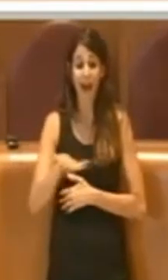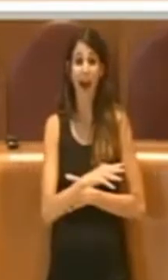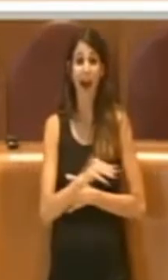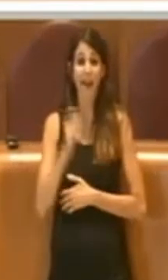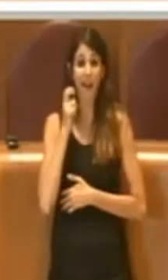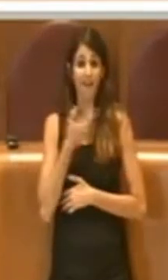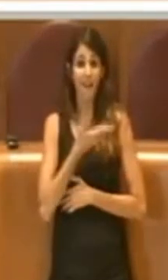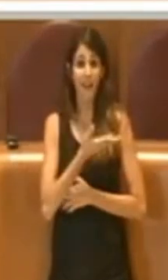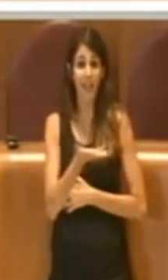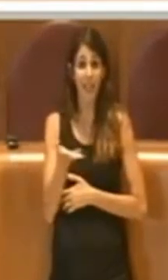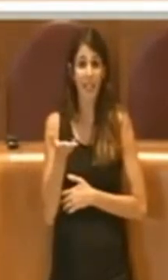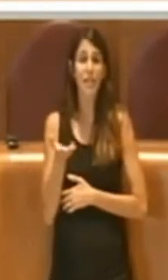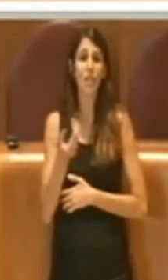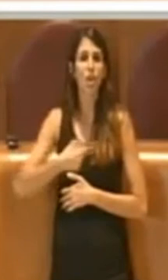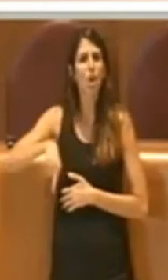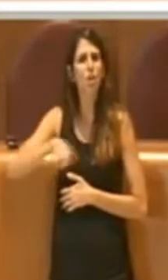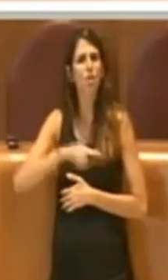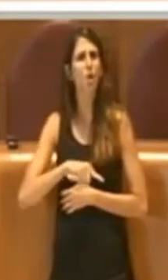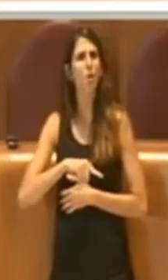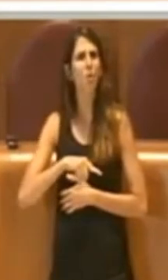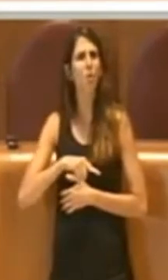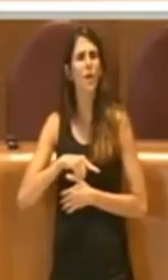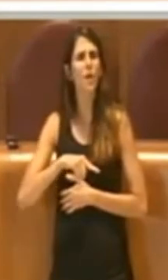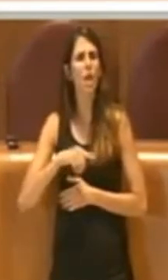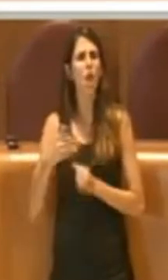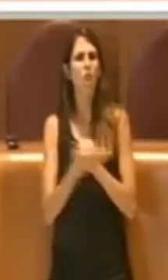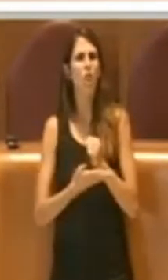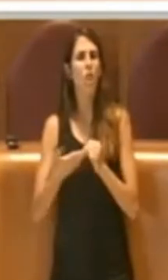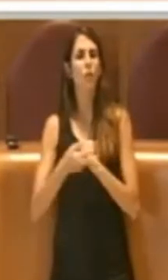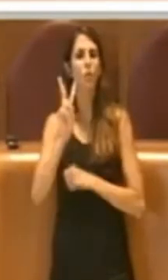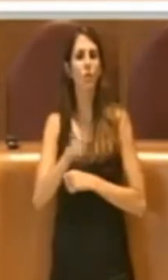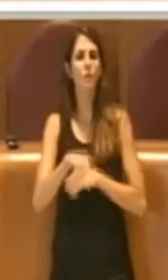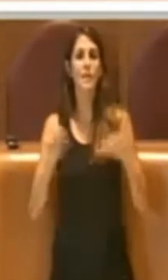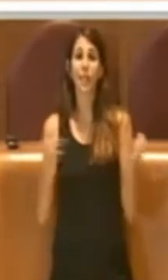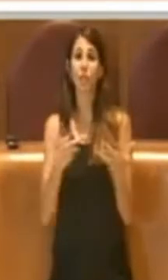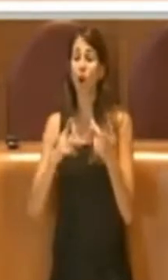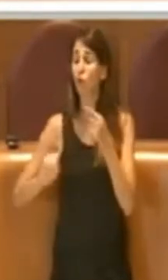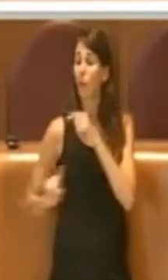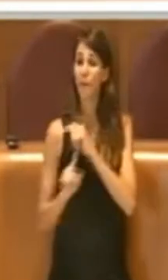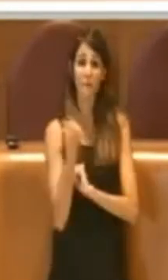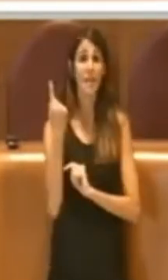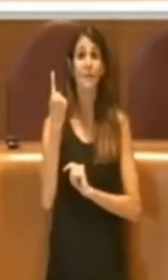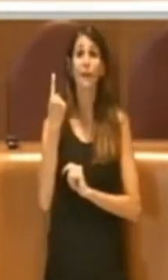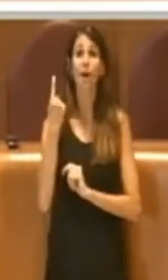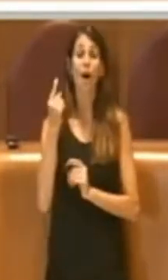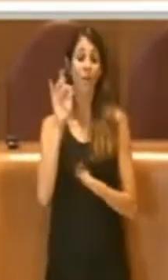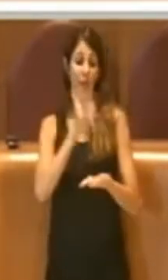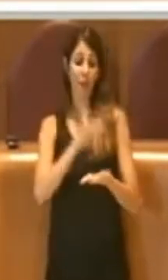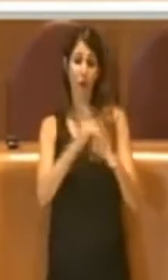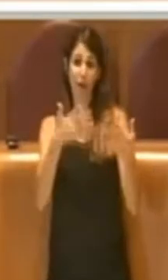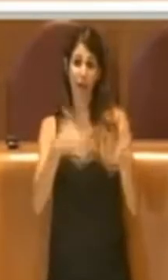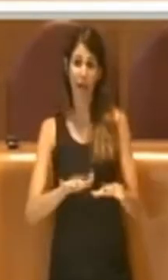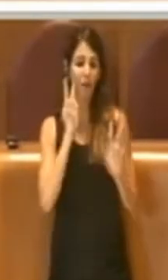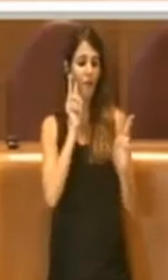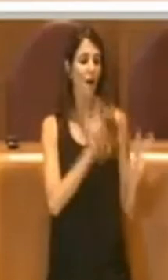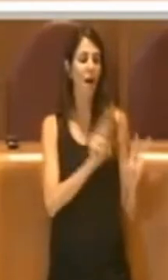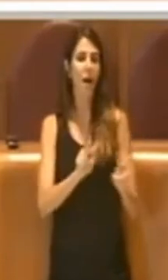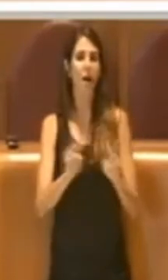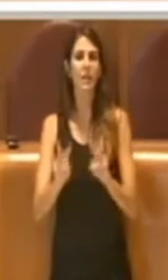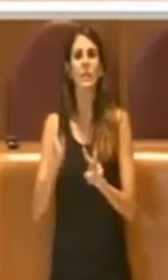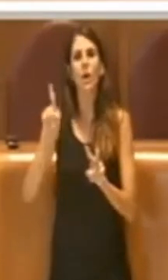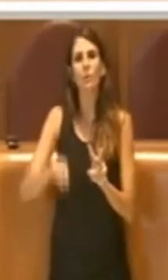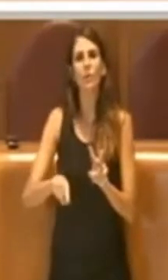nel luglio 2018 per la prima volta, stata anche sulla spinta dell'ex